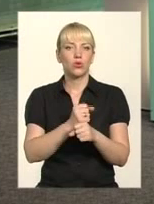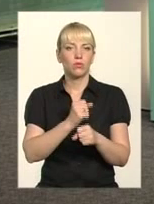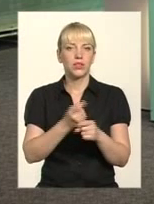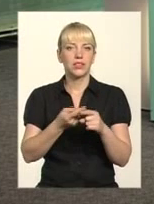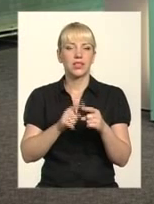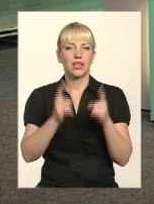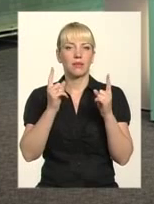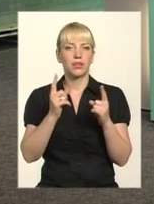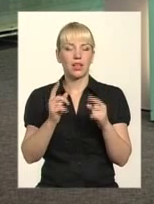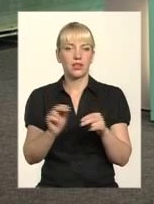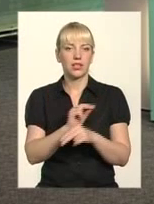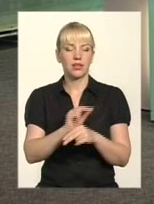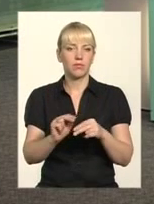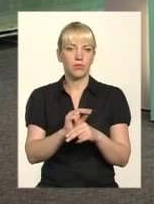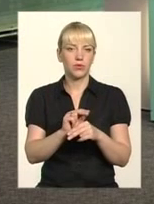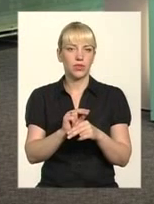будинку, а його вже треба робити.